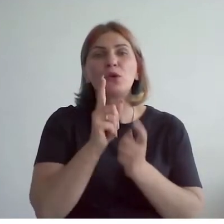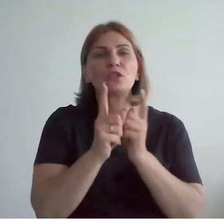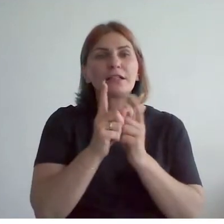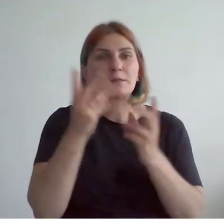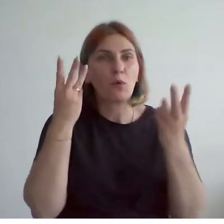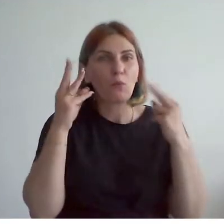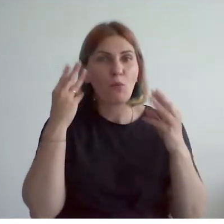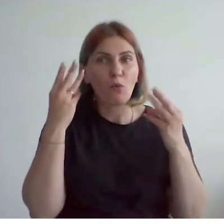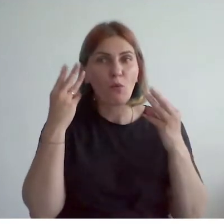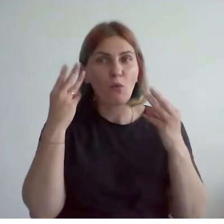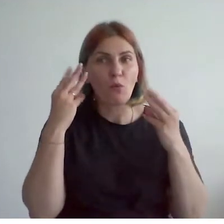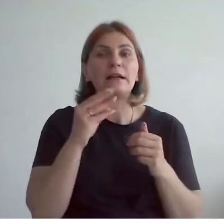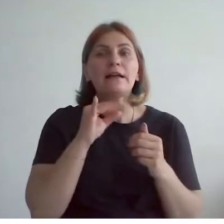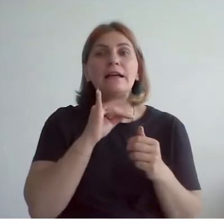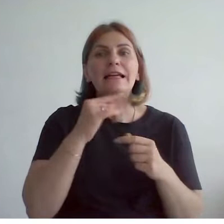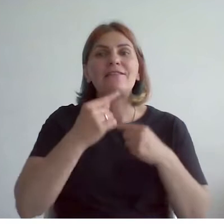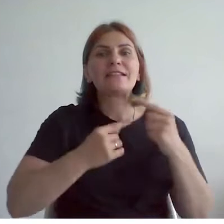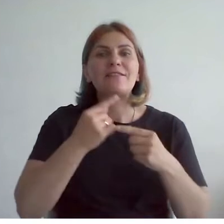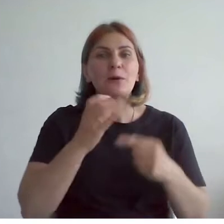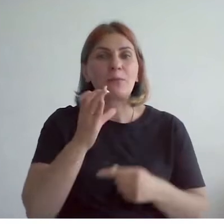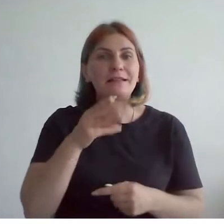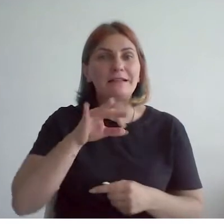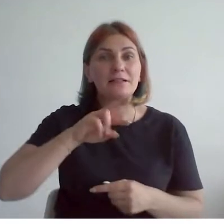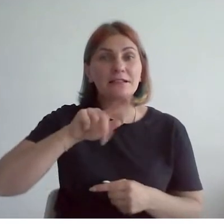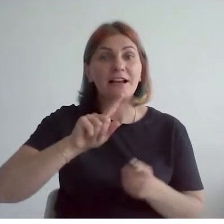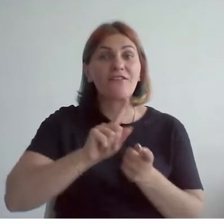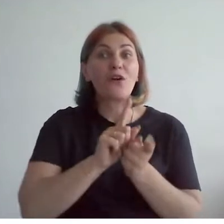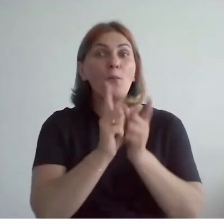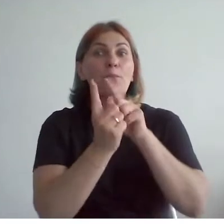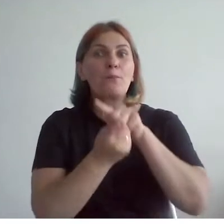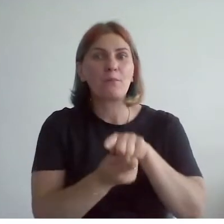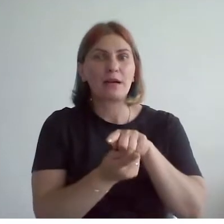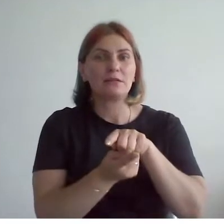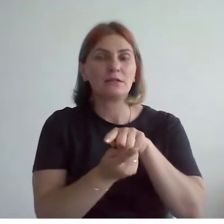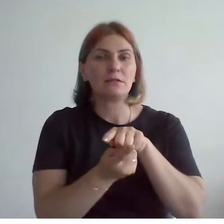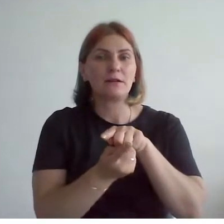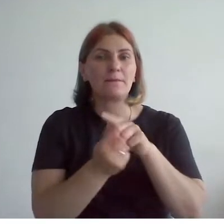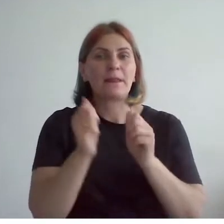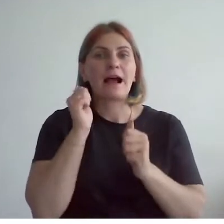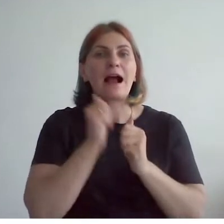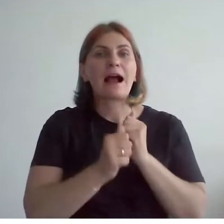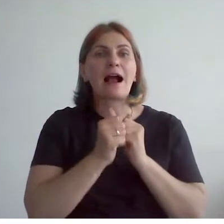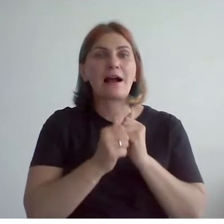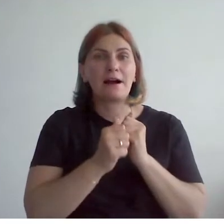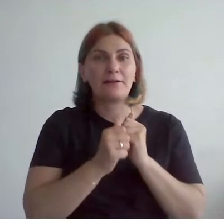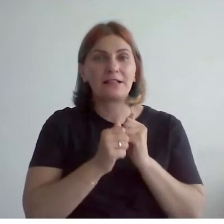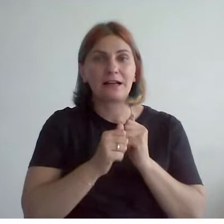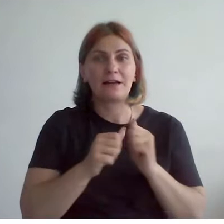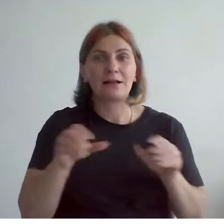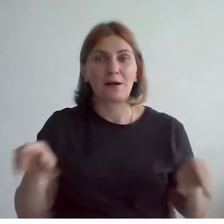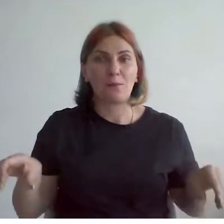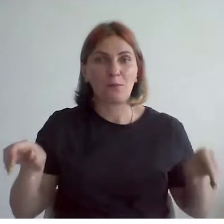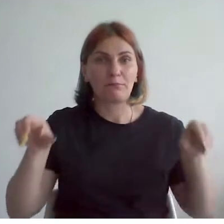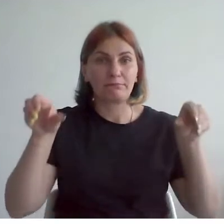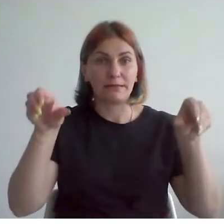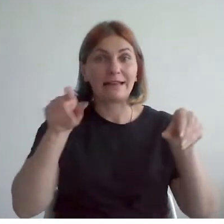сделанная в таком более современном стиле. Вместо каменных пропетов и перила там